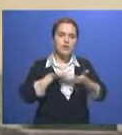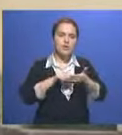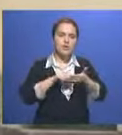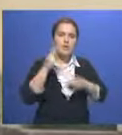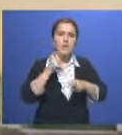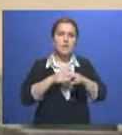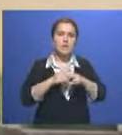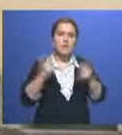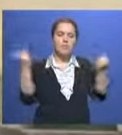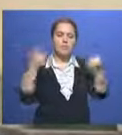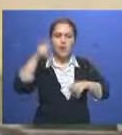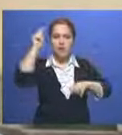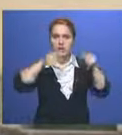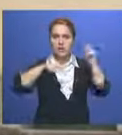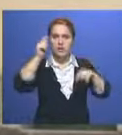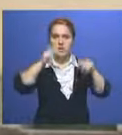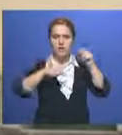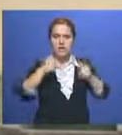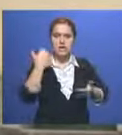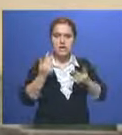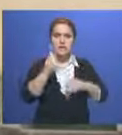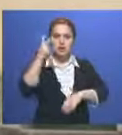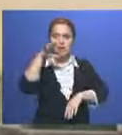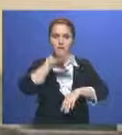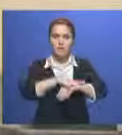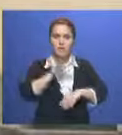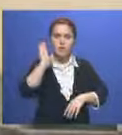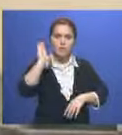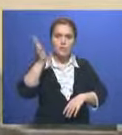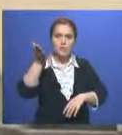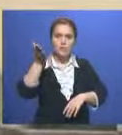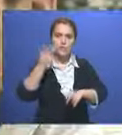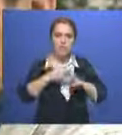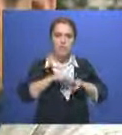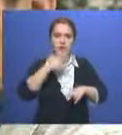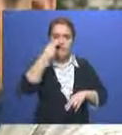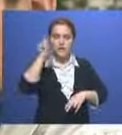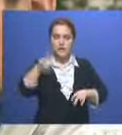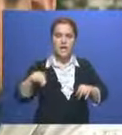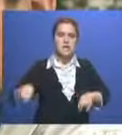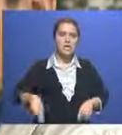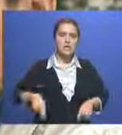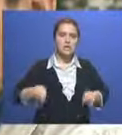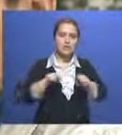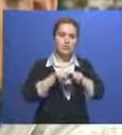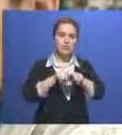металл оставался под дождем, если это будет выявлено, то вино работателя будет тоже определена.